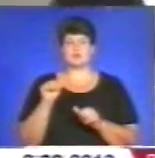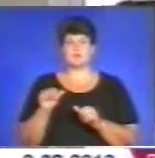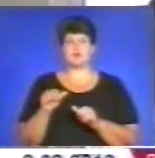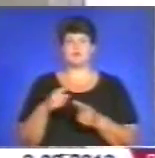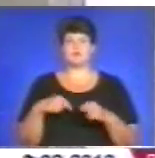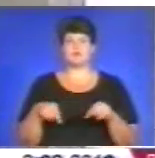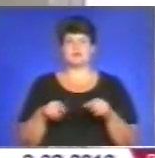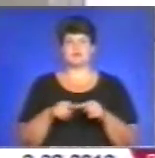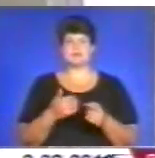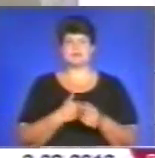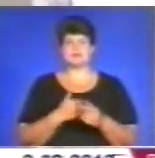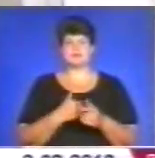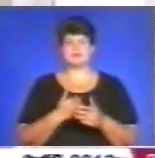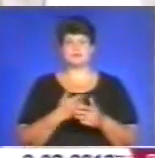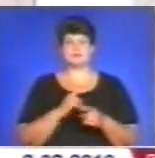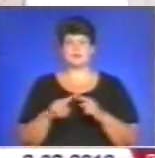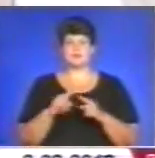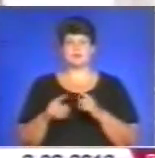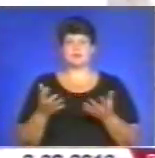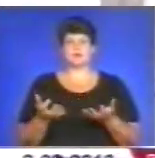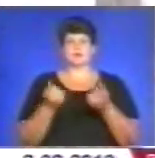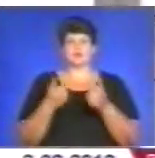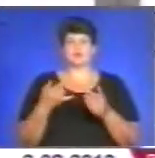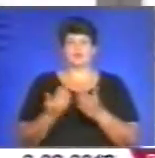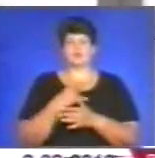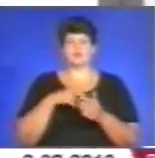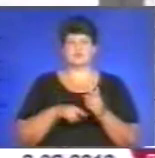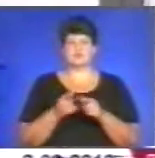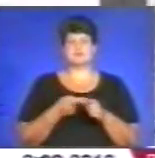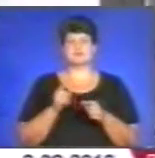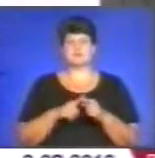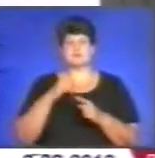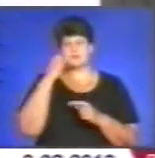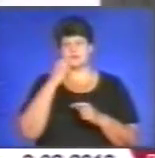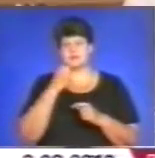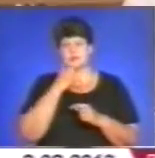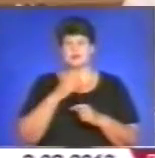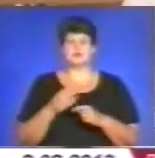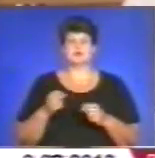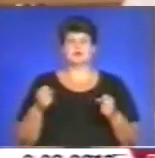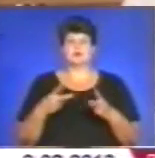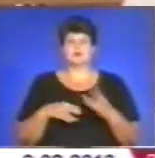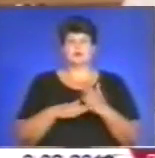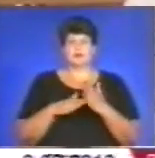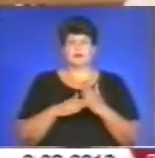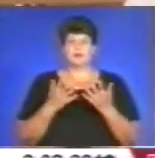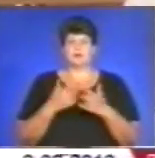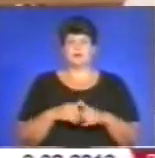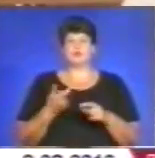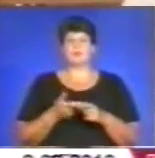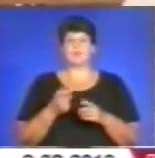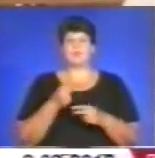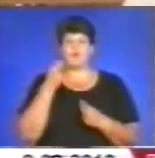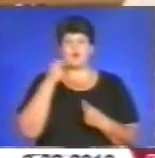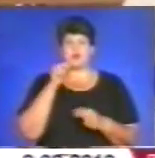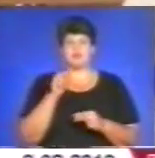інтенсивної терапії новонароджених. Це завдяки добрим фахівцям, яким допомагає обладнання. Воно значно покращить